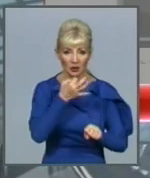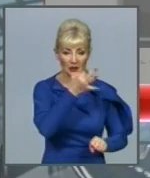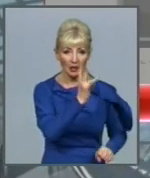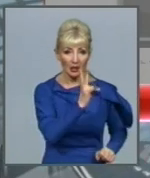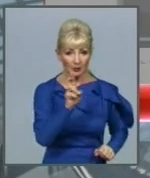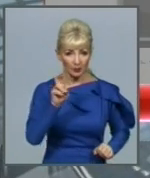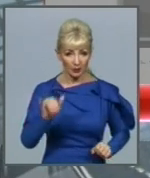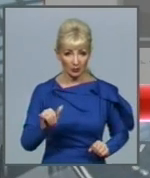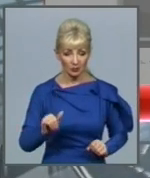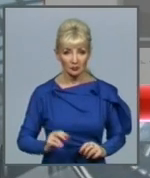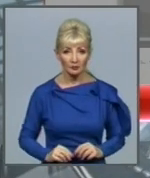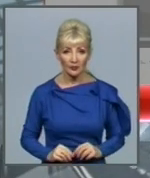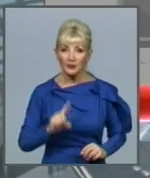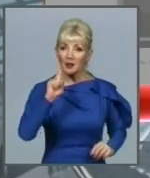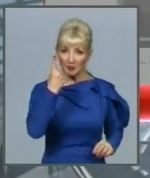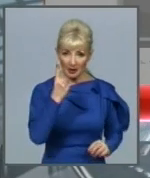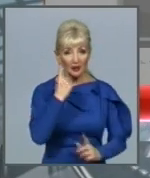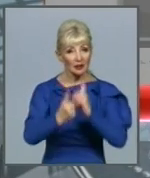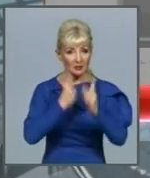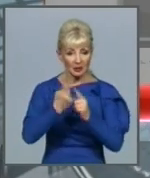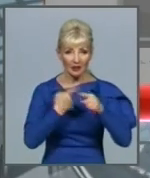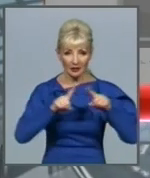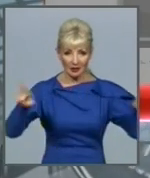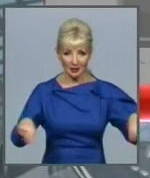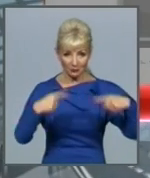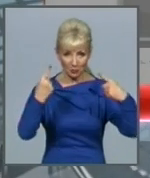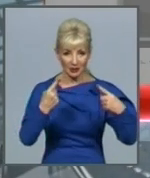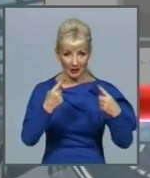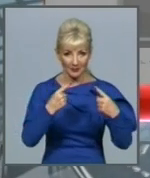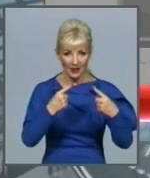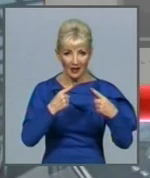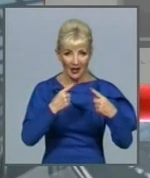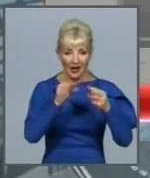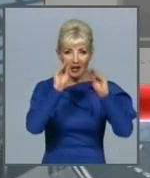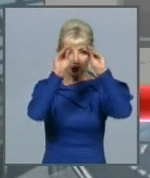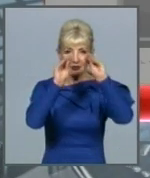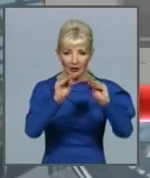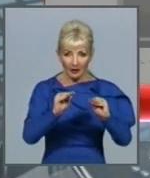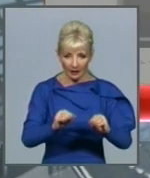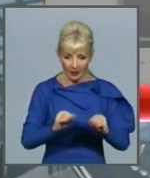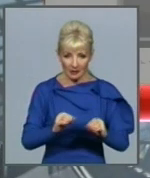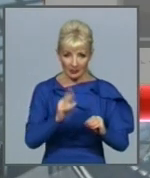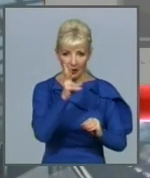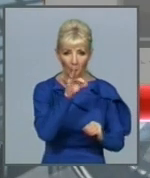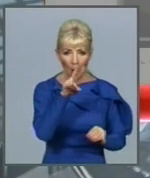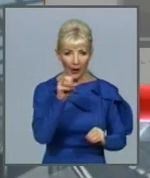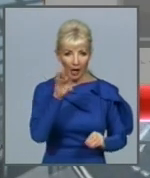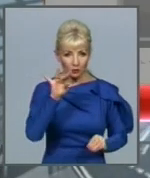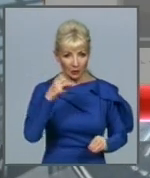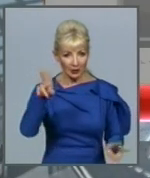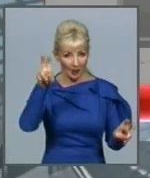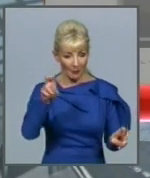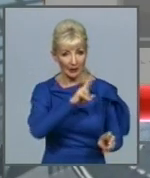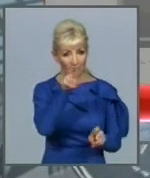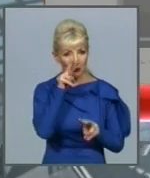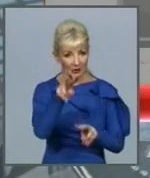Перша зі змін – створення публічного реєстру колекторських компаній, який вестиме Національний банк. Законопроект